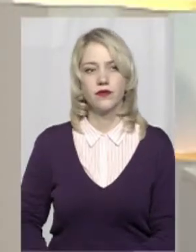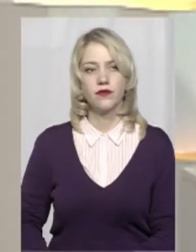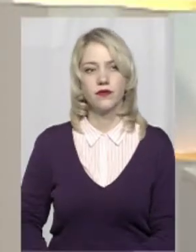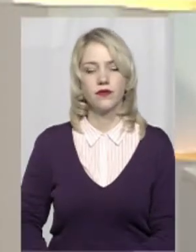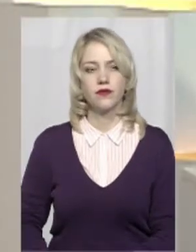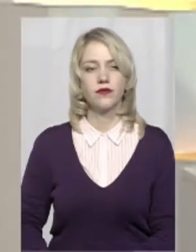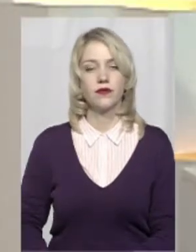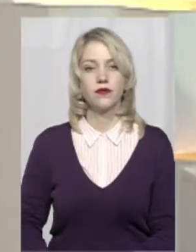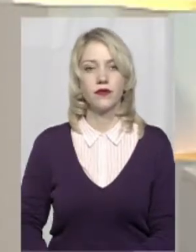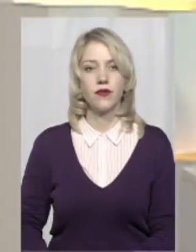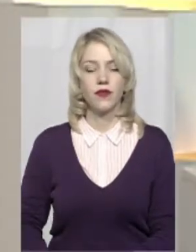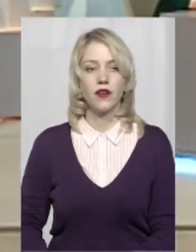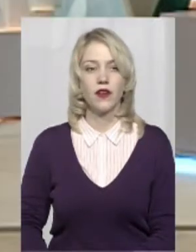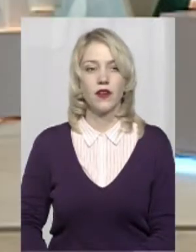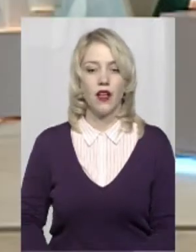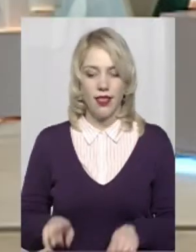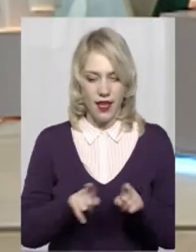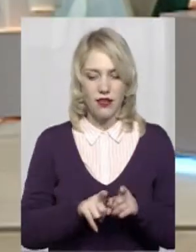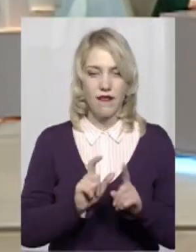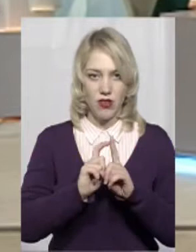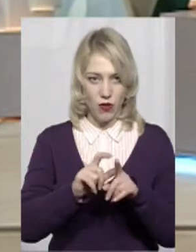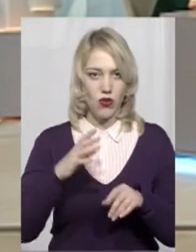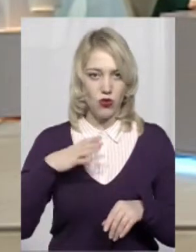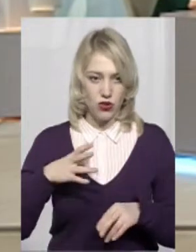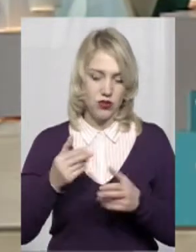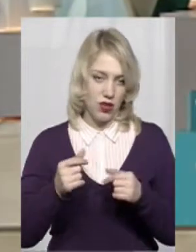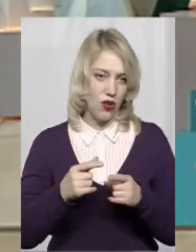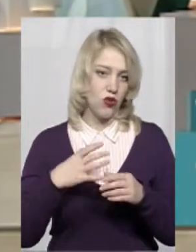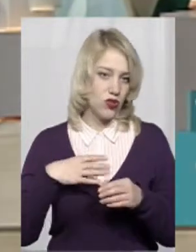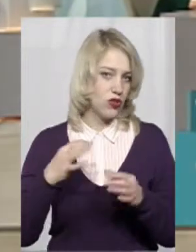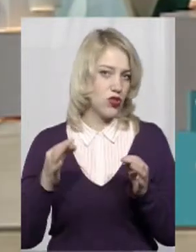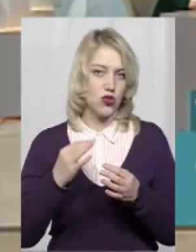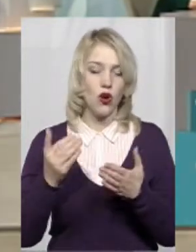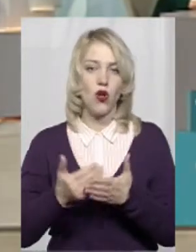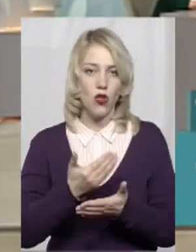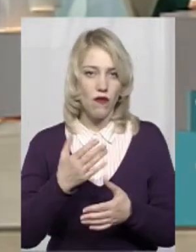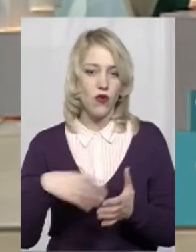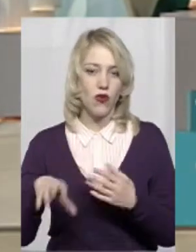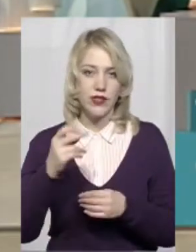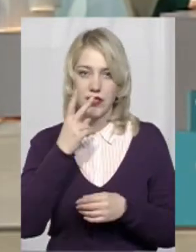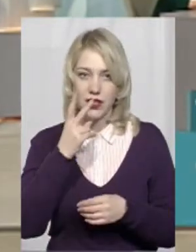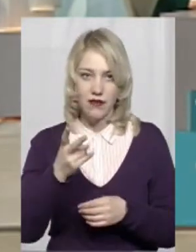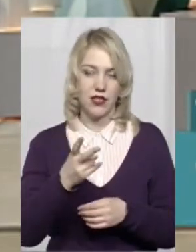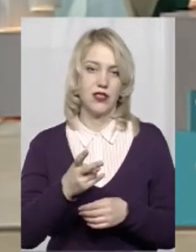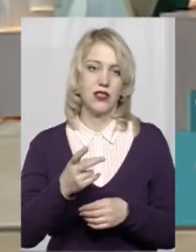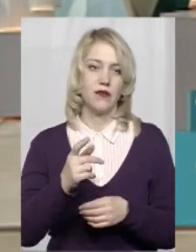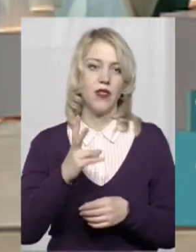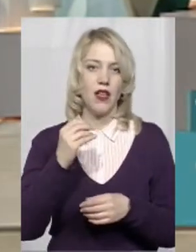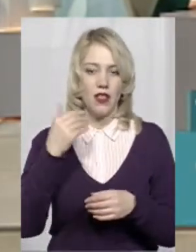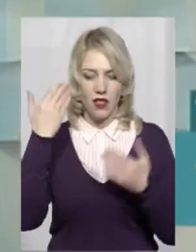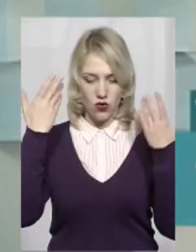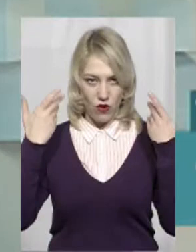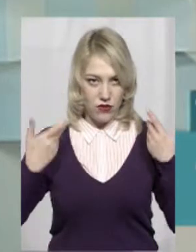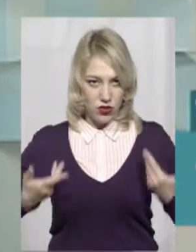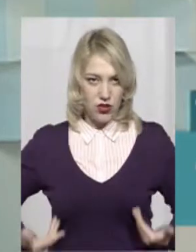Ну, от такі відповіді очікувані. Так, цілком очікувані. Тобто, нічого нового. Всі дивляться, знову ж таки, на зовнішній